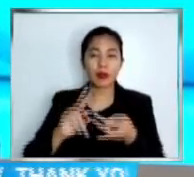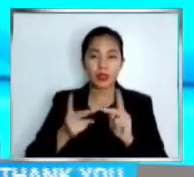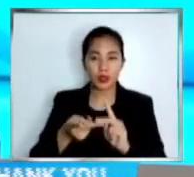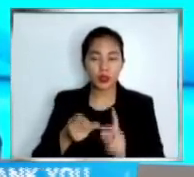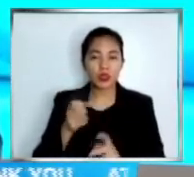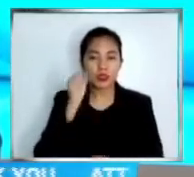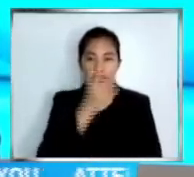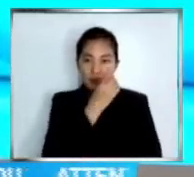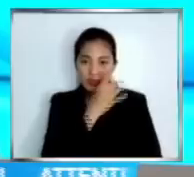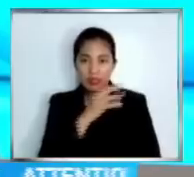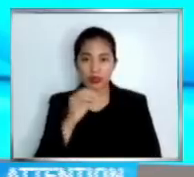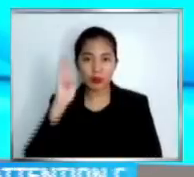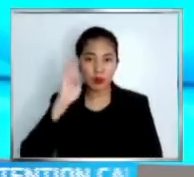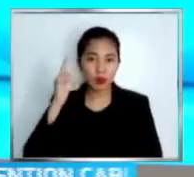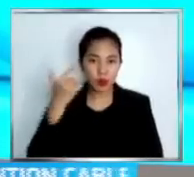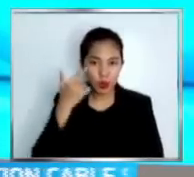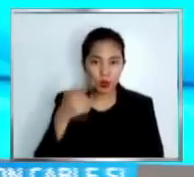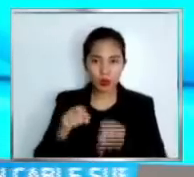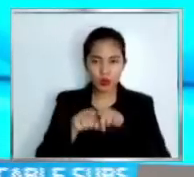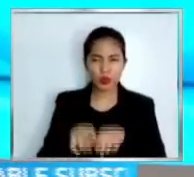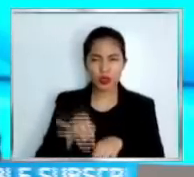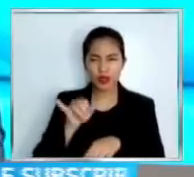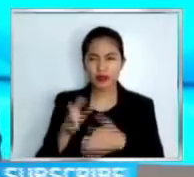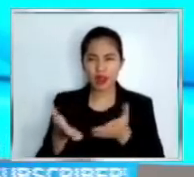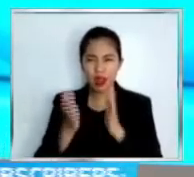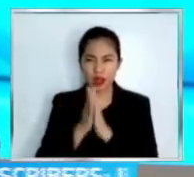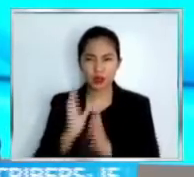mga kongresista para sa kandidatura ng dalawa.